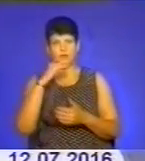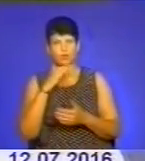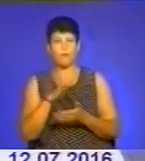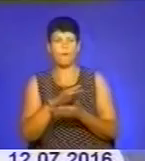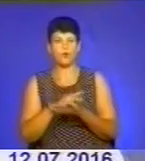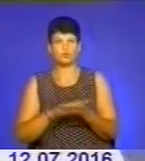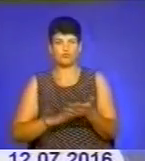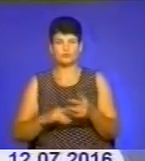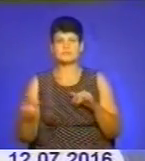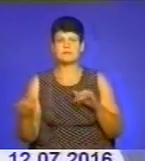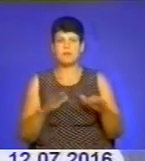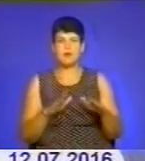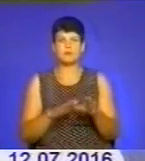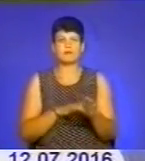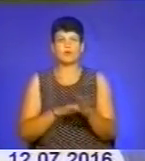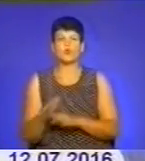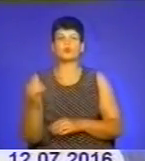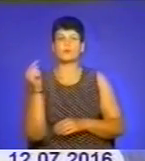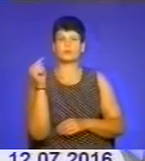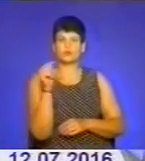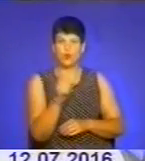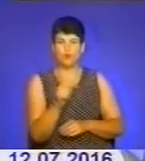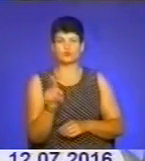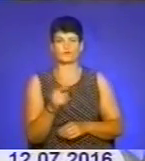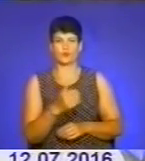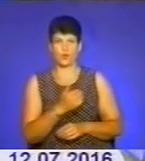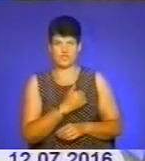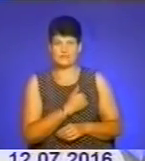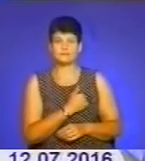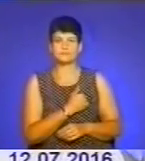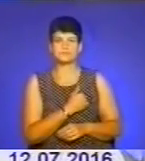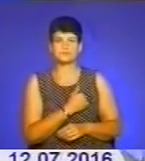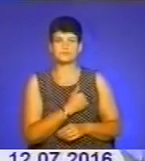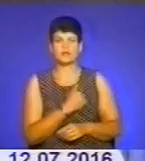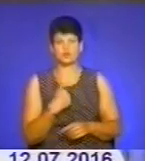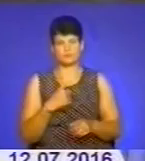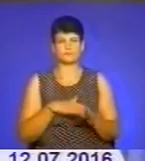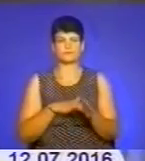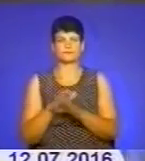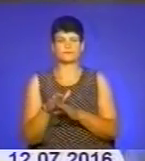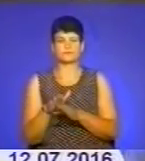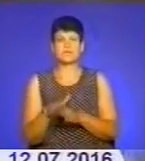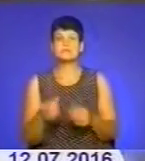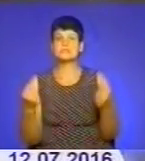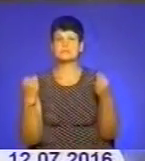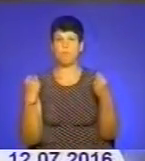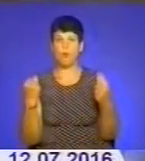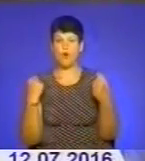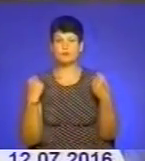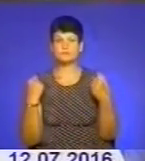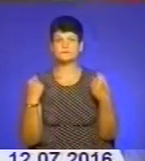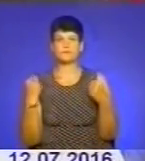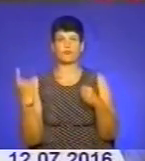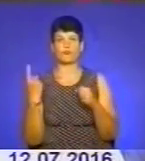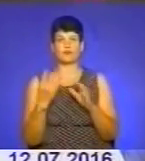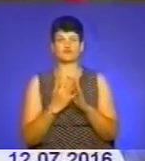реалізовуємо то, що він хотів, щоб ми реалізували. Спорт, в першу чергу,